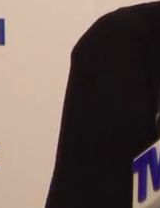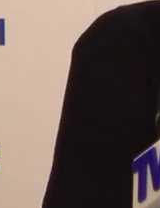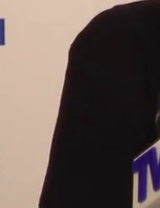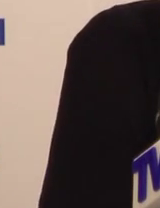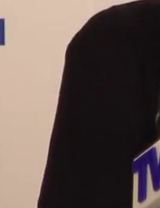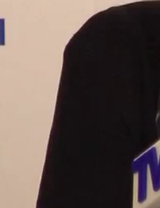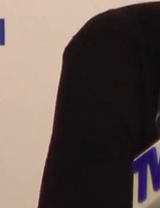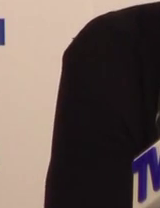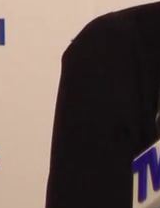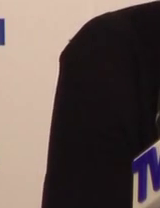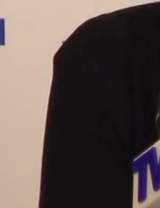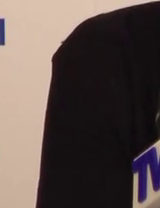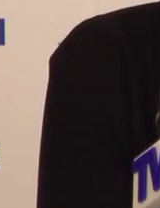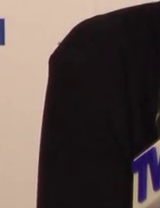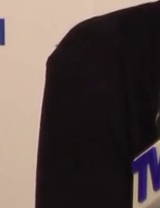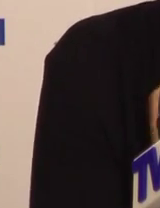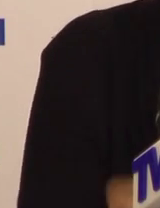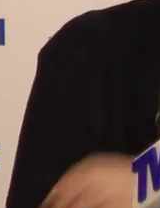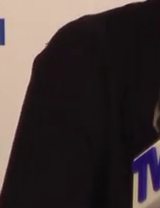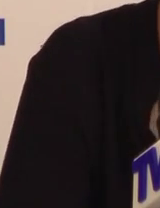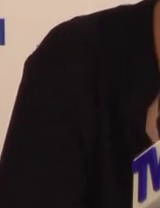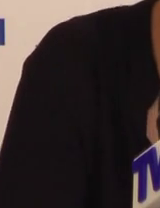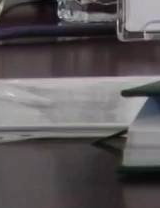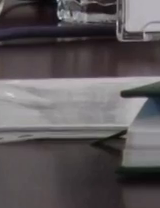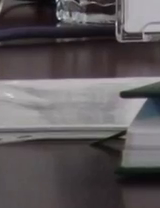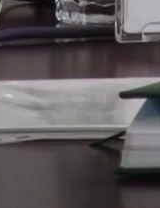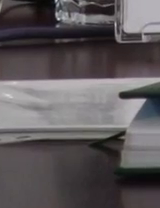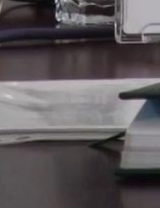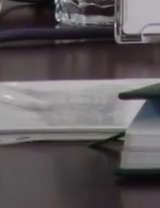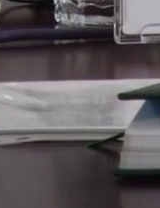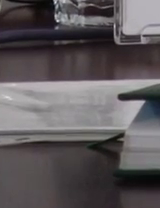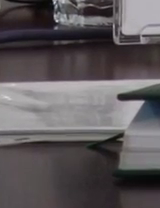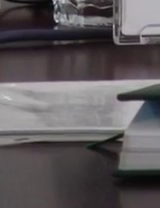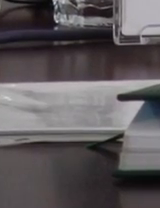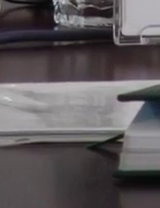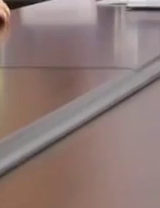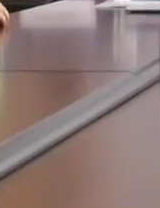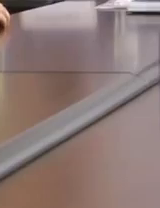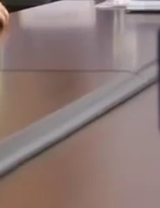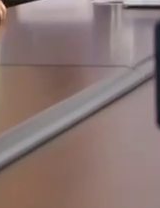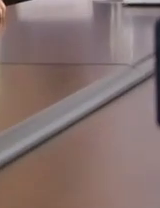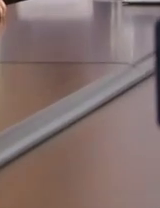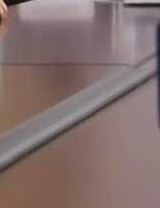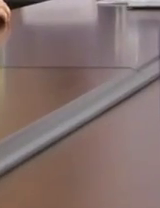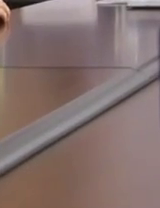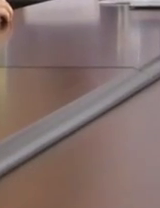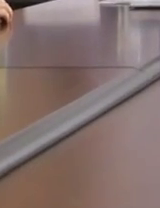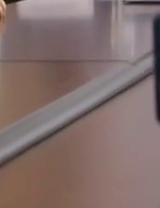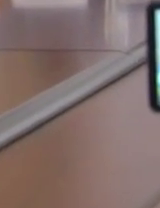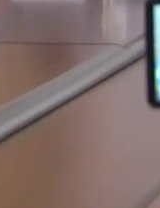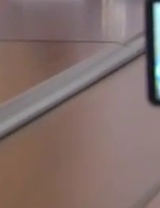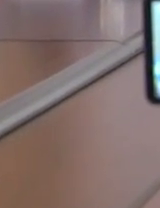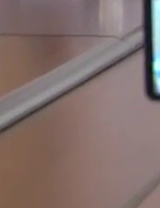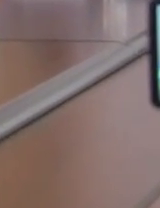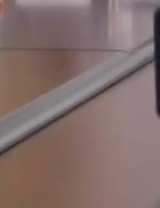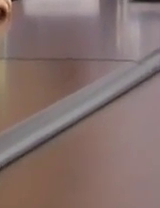означає, що не розповсюджується, треба просто з'ясувати цю інформацію Остаточна інформація щодо усіх керівників державних структур до членів